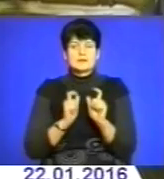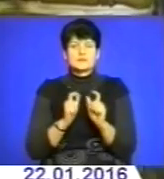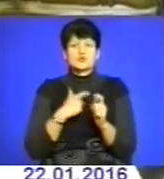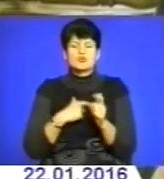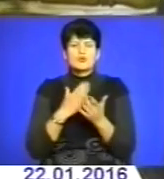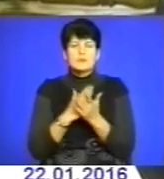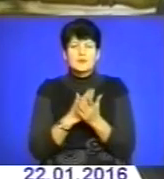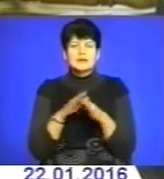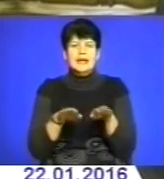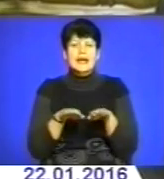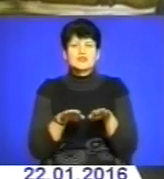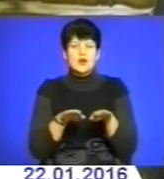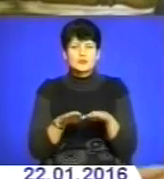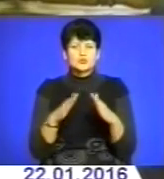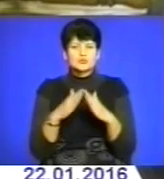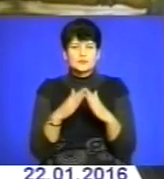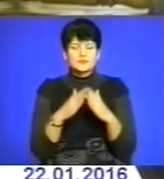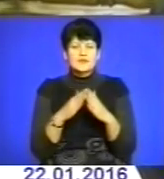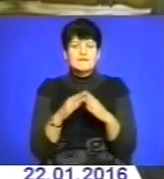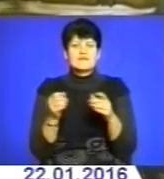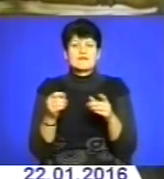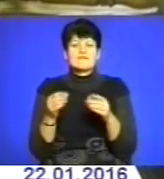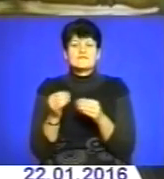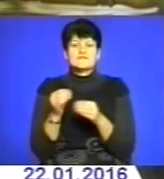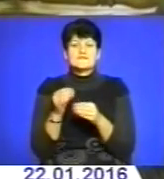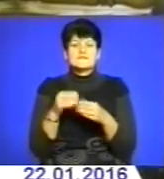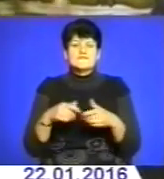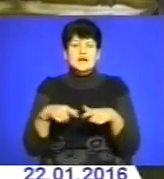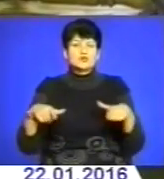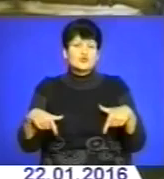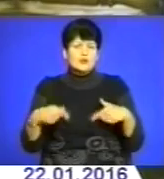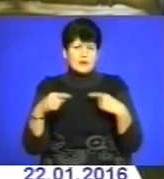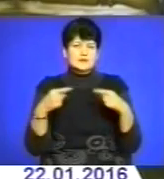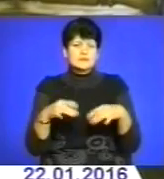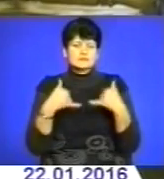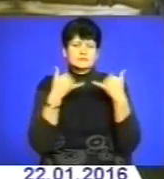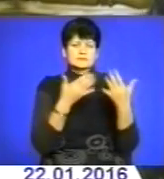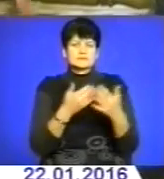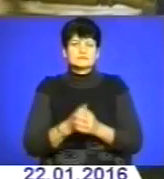мати любиму качалку з дому, фартушок, ну і все, остальним ми забезпечуємо.